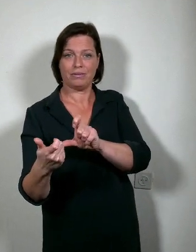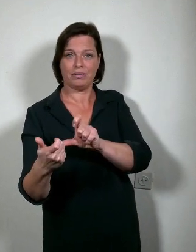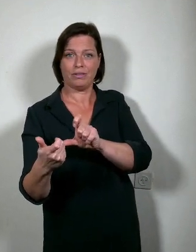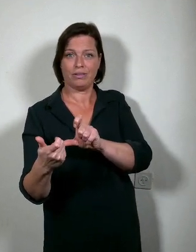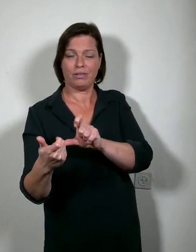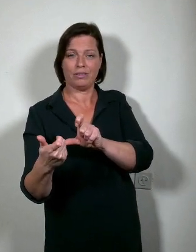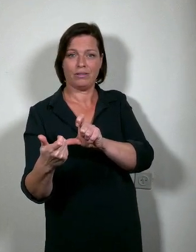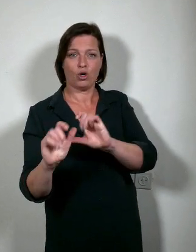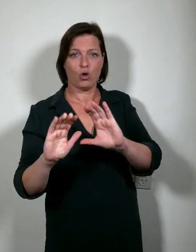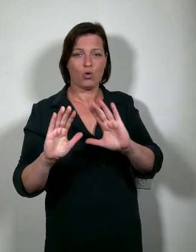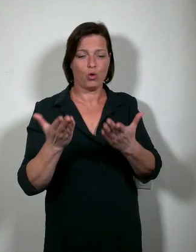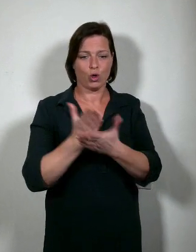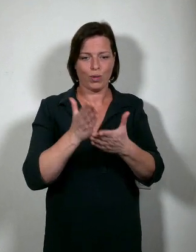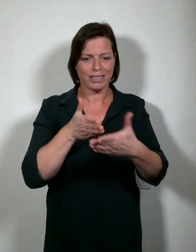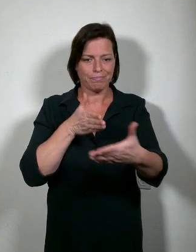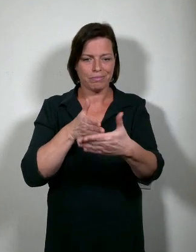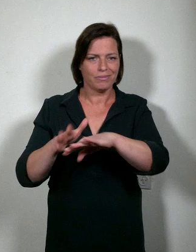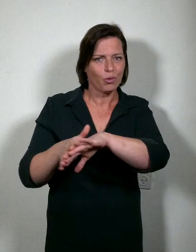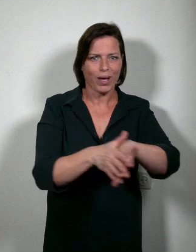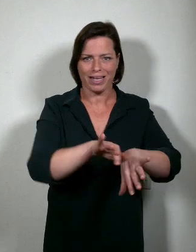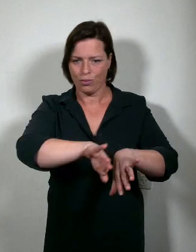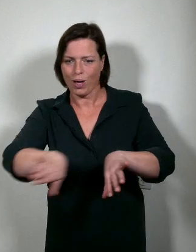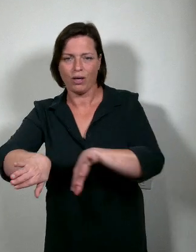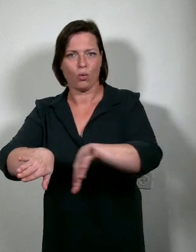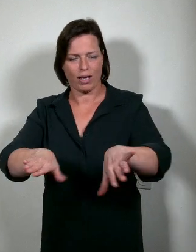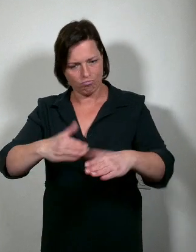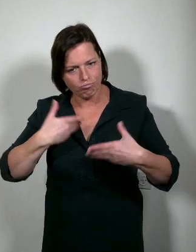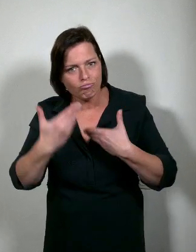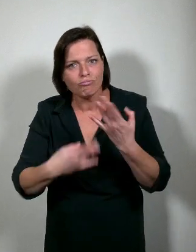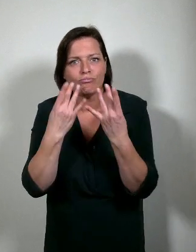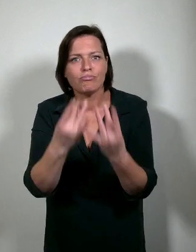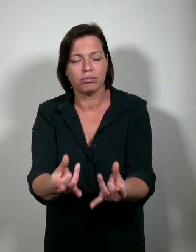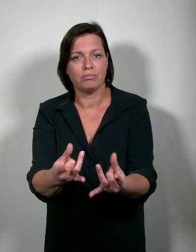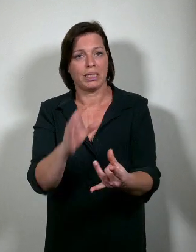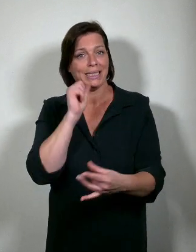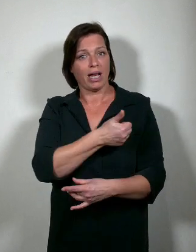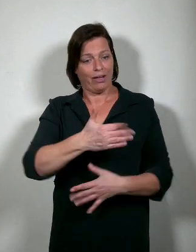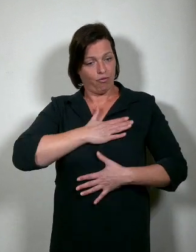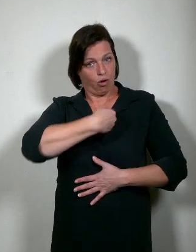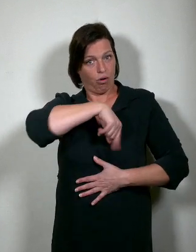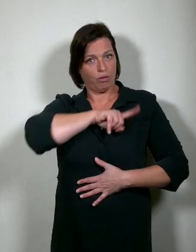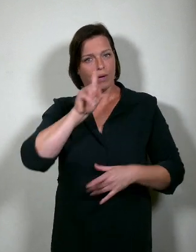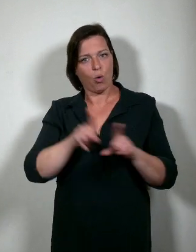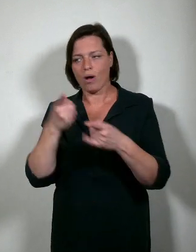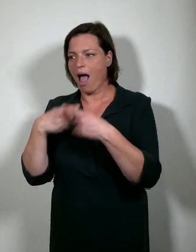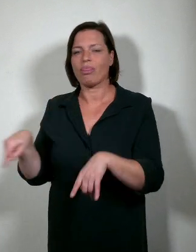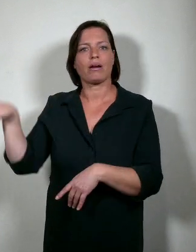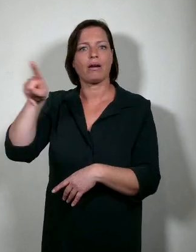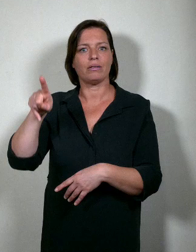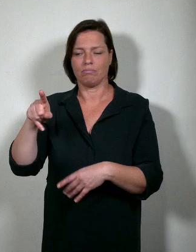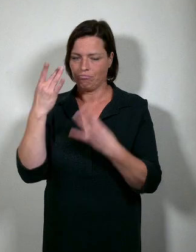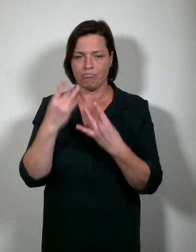het pad vrij hebben gemaakt. Het pad voor onszelf hebben vrijgemaakt. Maar ook voor anderen hebben vrijgemaakt. Durf.